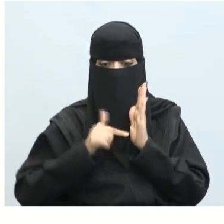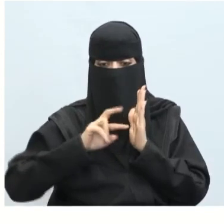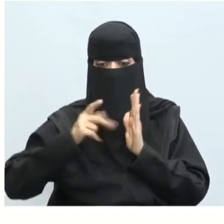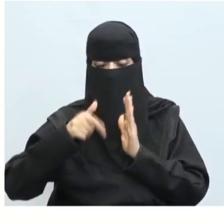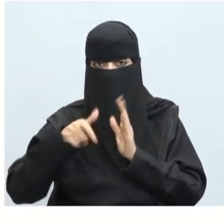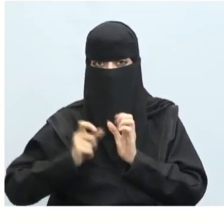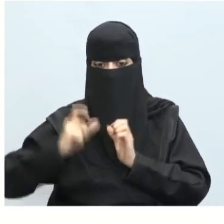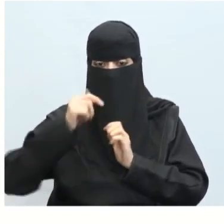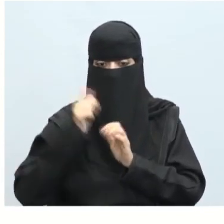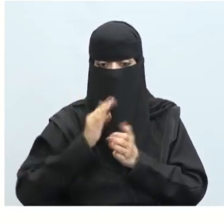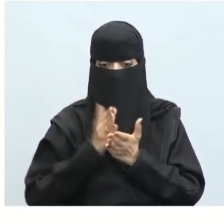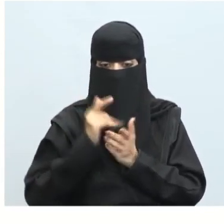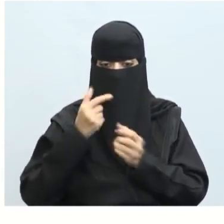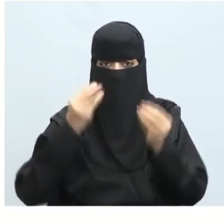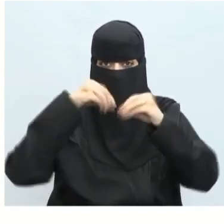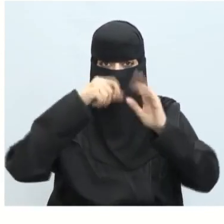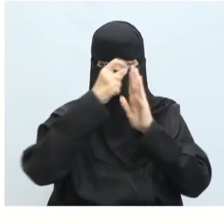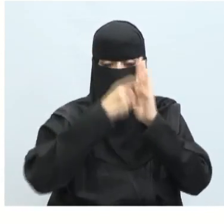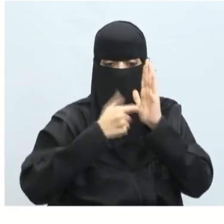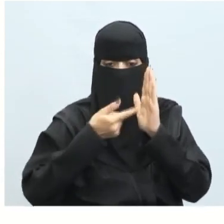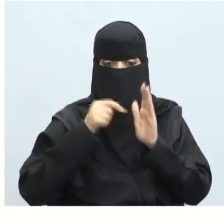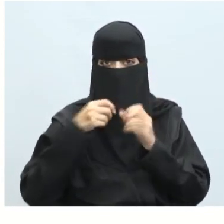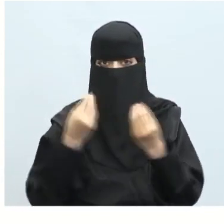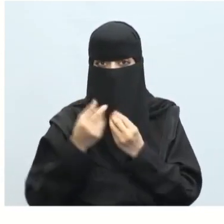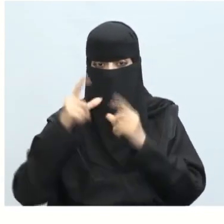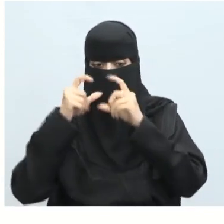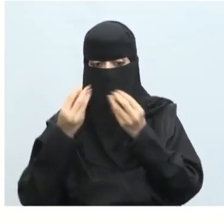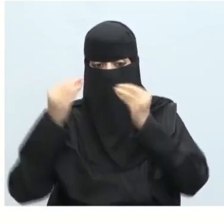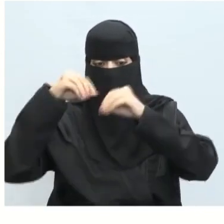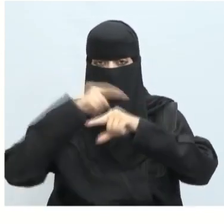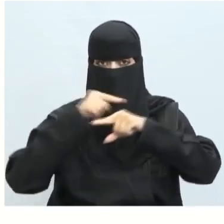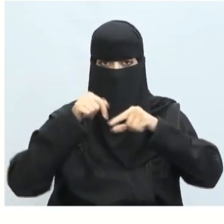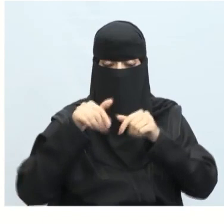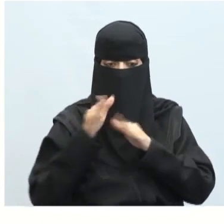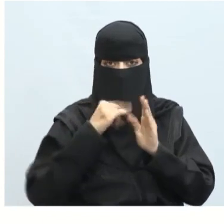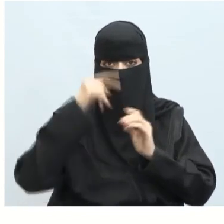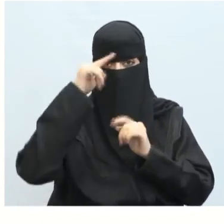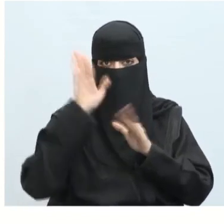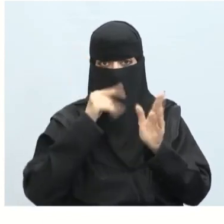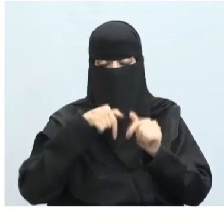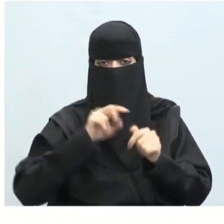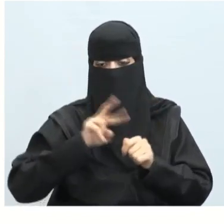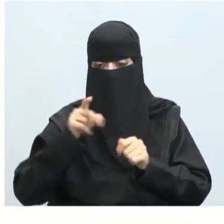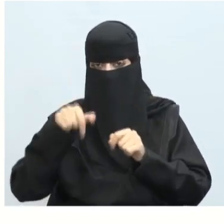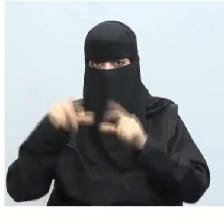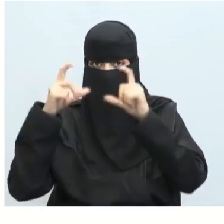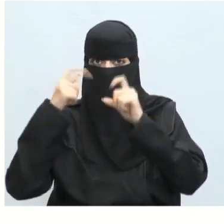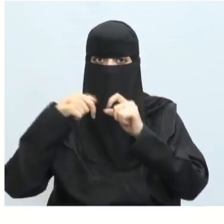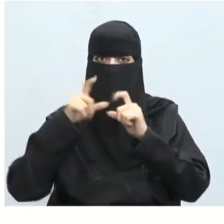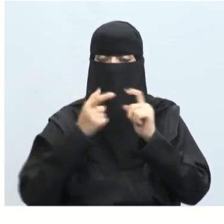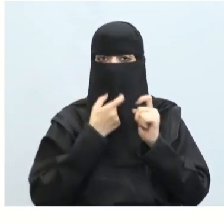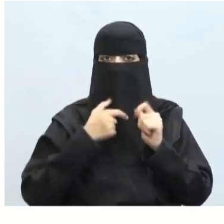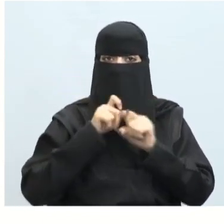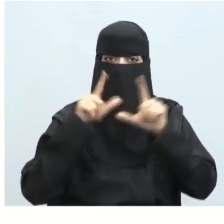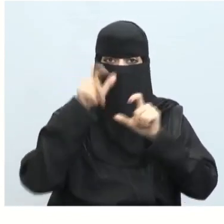وإدارتها ستضيف قائمة مع كل صورة تضيفها إلى التطبيق على سبيل المثال عند الضغط على صورة مدينة الرياض